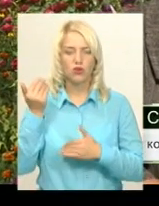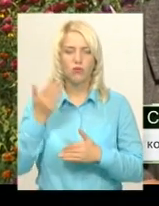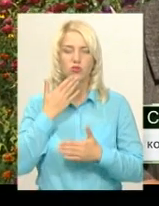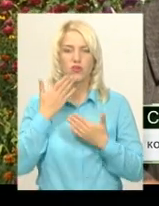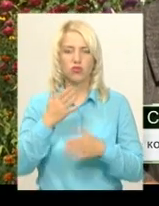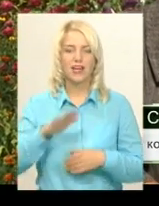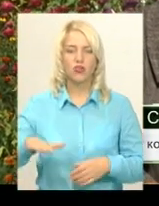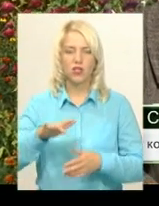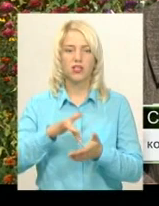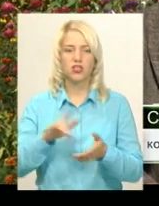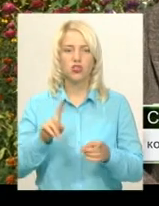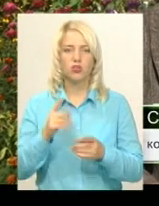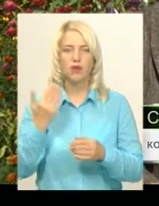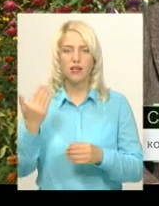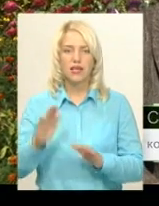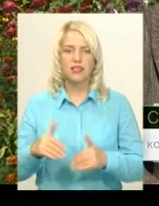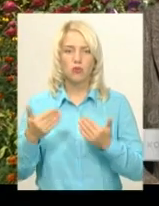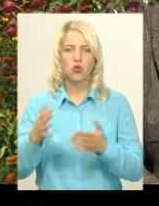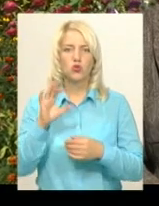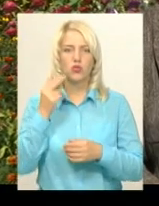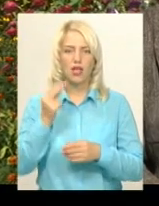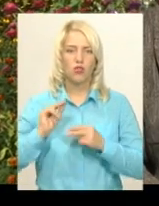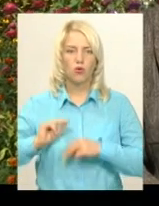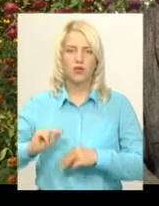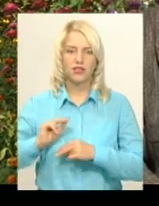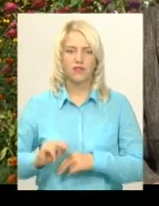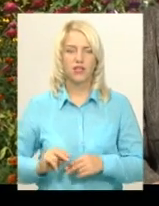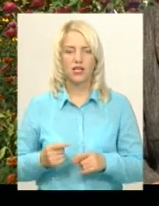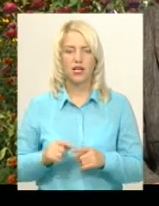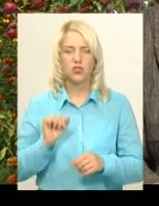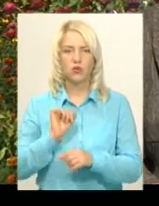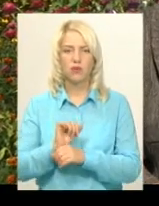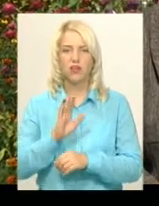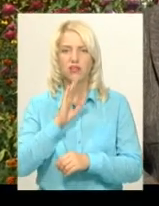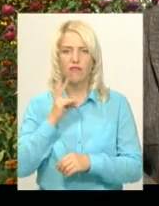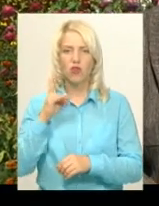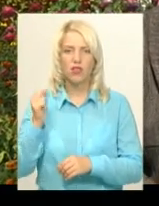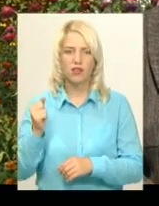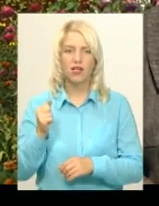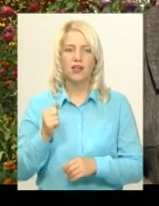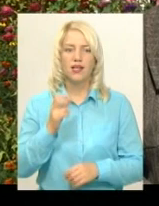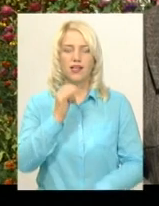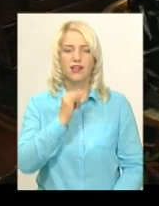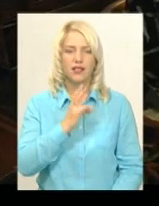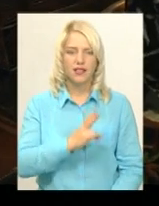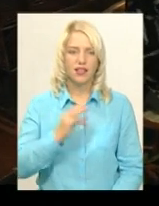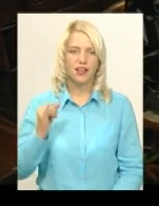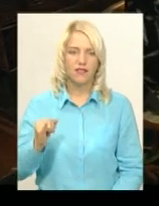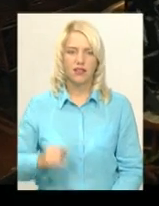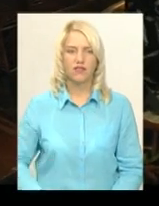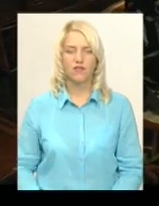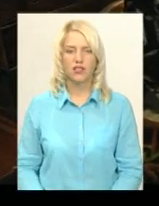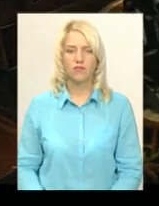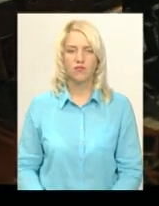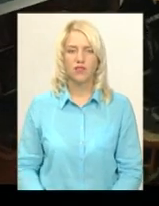терцентр, аби їй запропонували соціального працівника. Зупинилася вона на Ніні Іванівні. Ніні ми